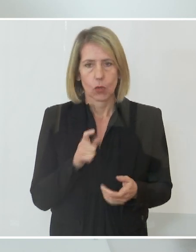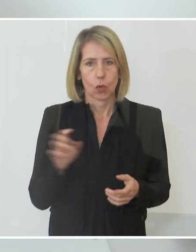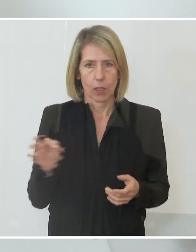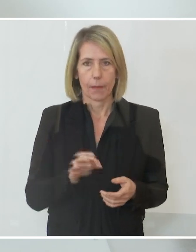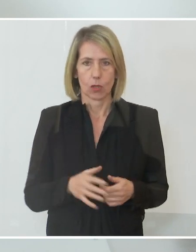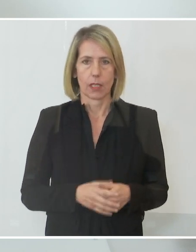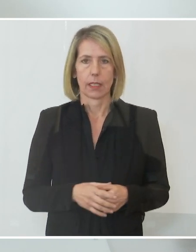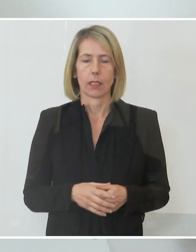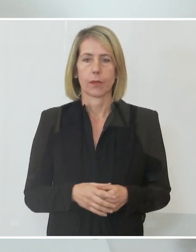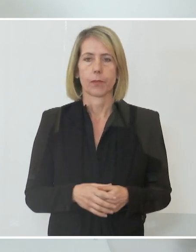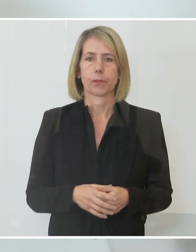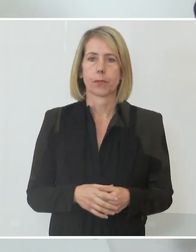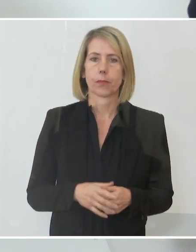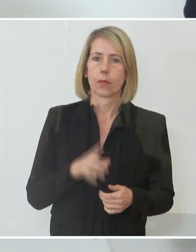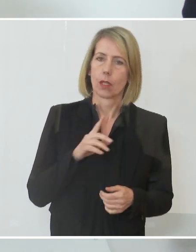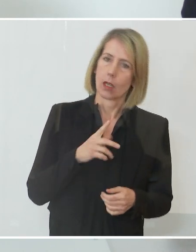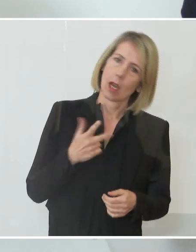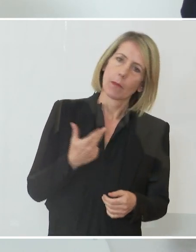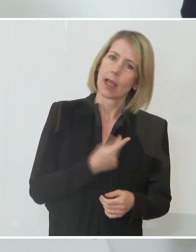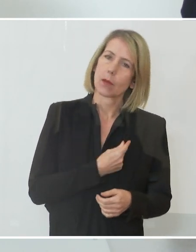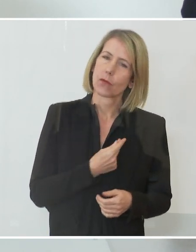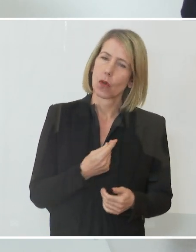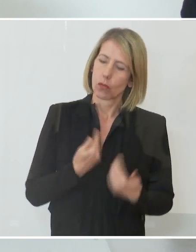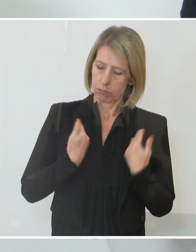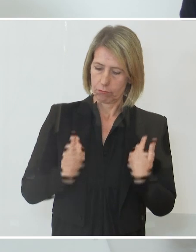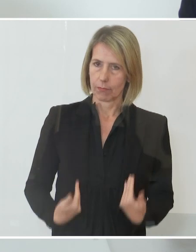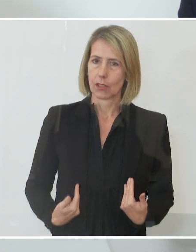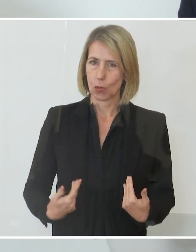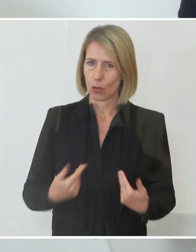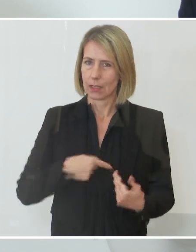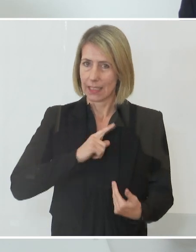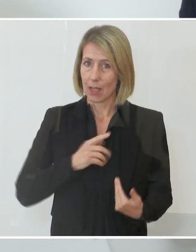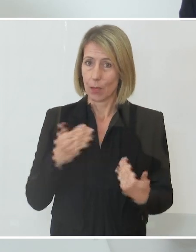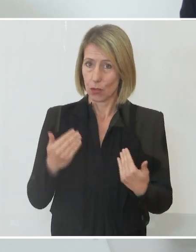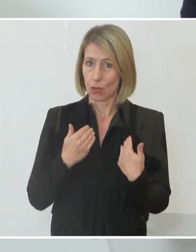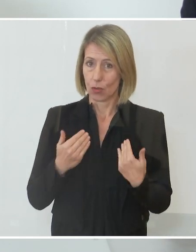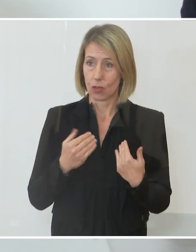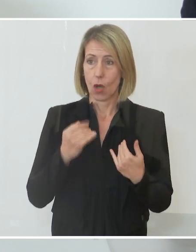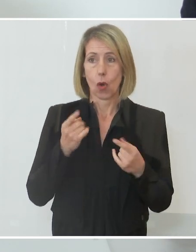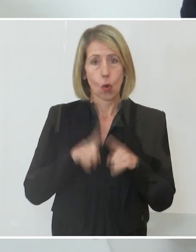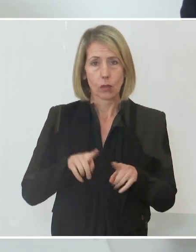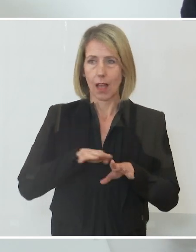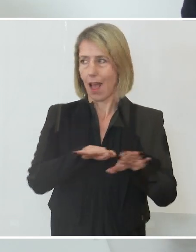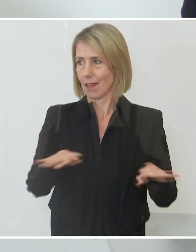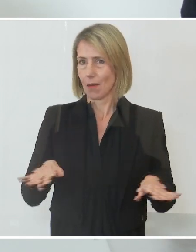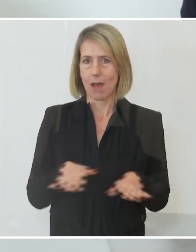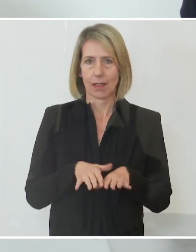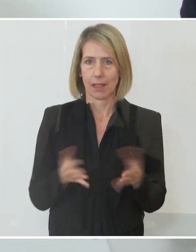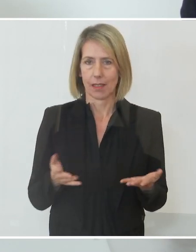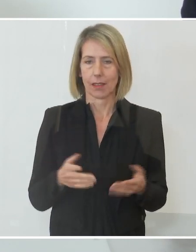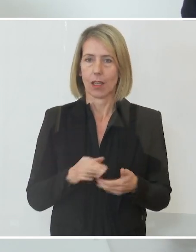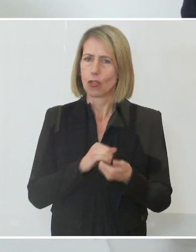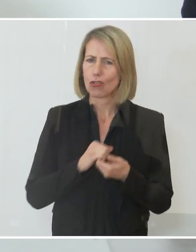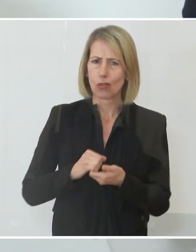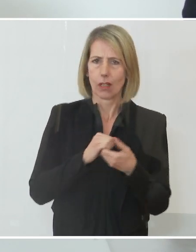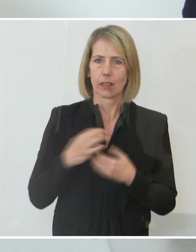Die Impfung schützt aber nicht nur das Individuum, sondern auch die Allgemeinheit. Es ist ein Beitrag, ein solidarischer Beitrag,